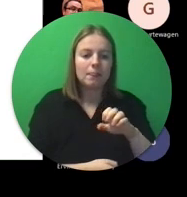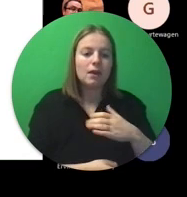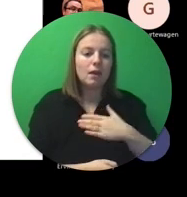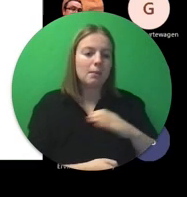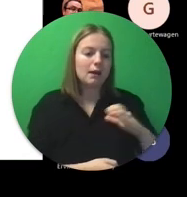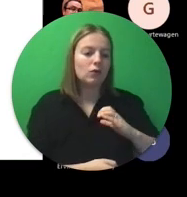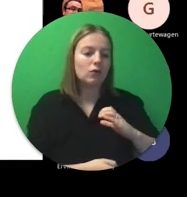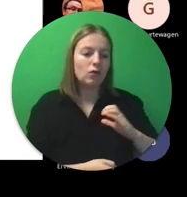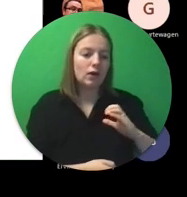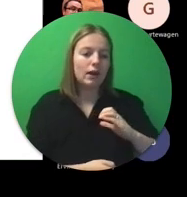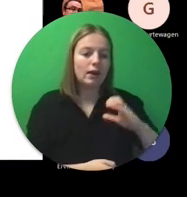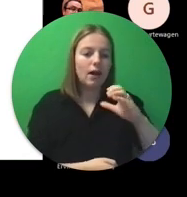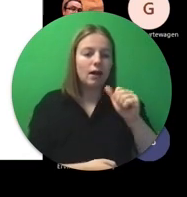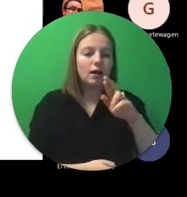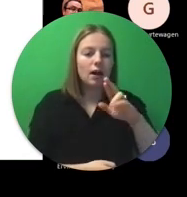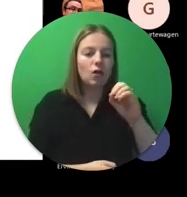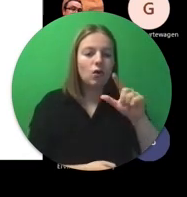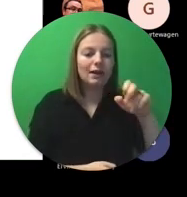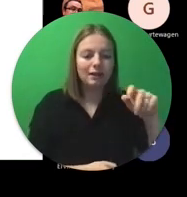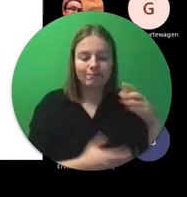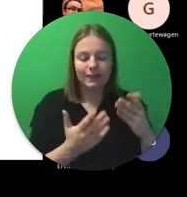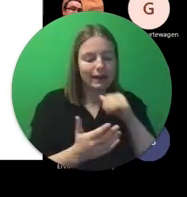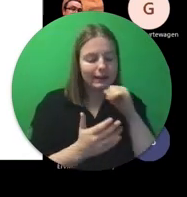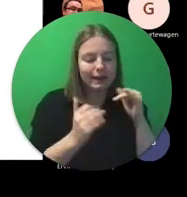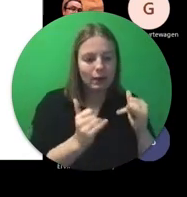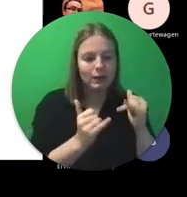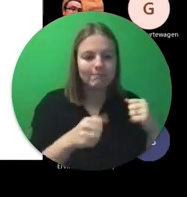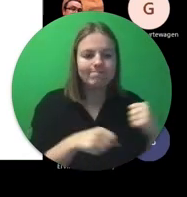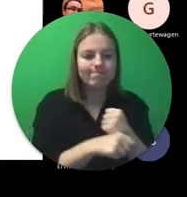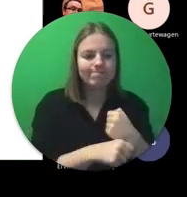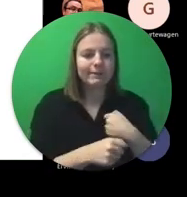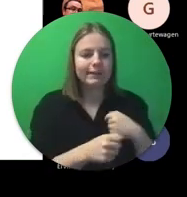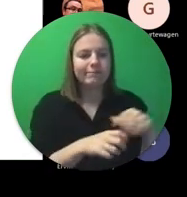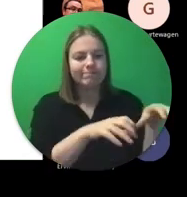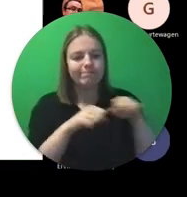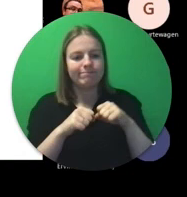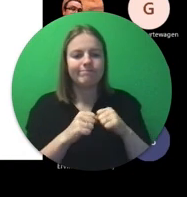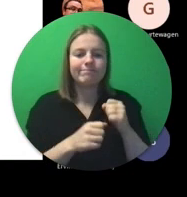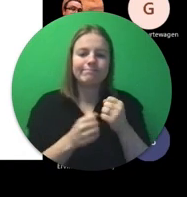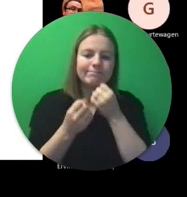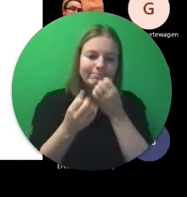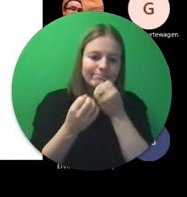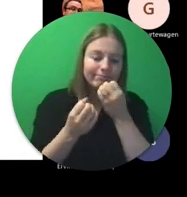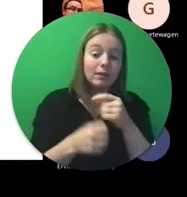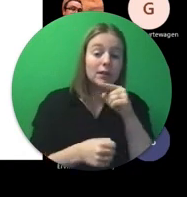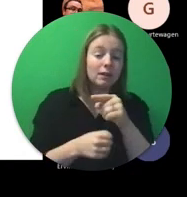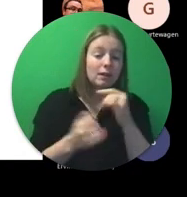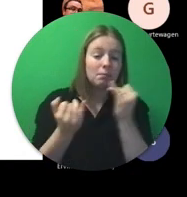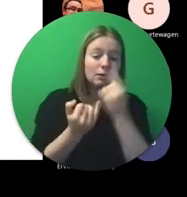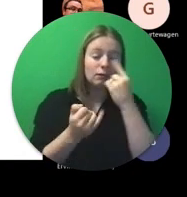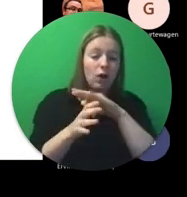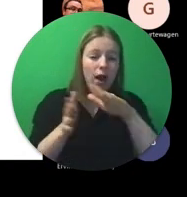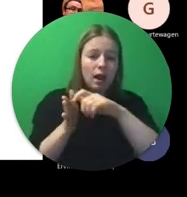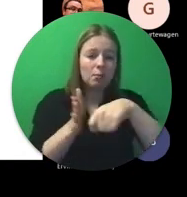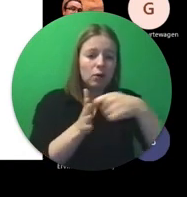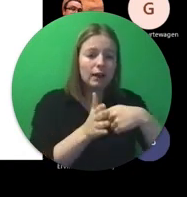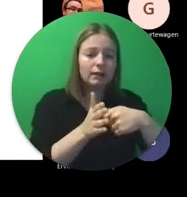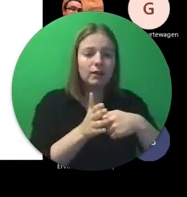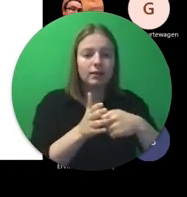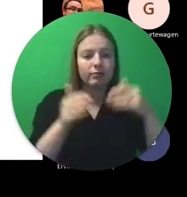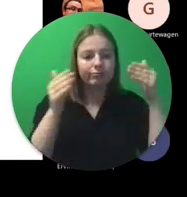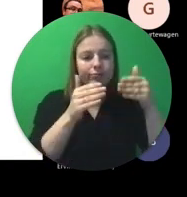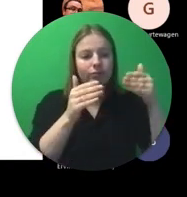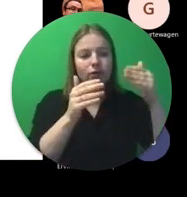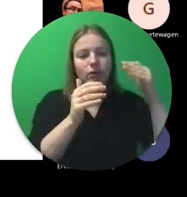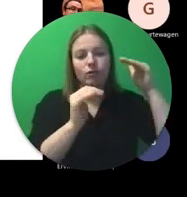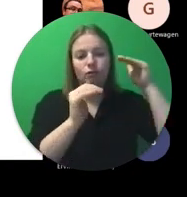collega Karin Nicolai, die er helaas vandaag niet kon bij zijn. Maar het is eigenlijk voor alle projecten die lopen binnen het volwassenen educatie,